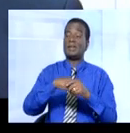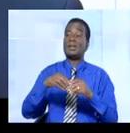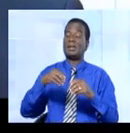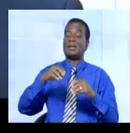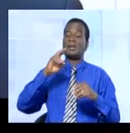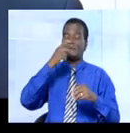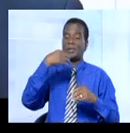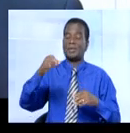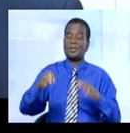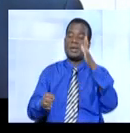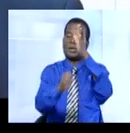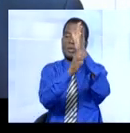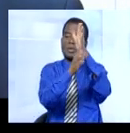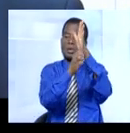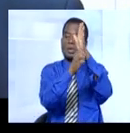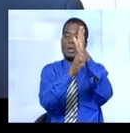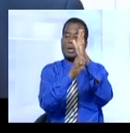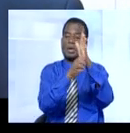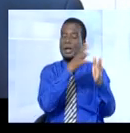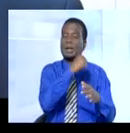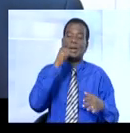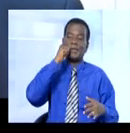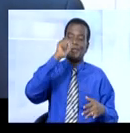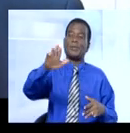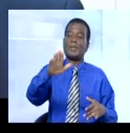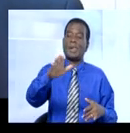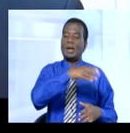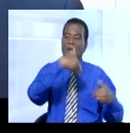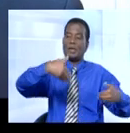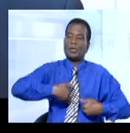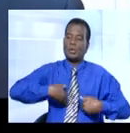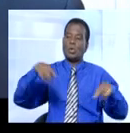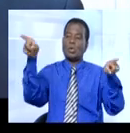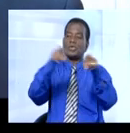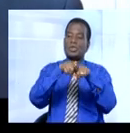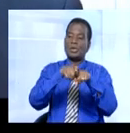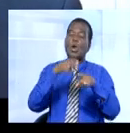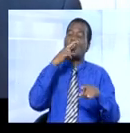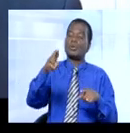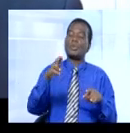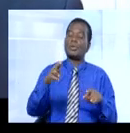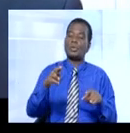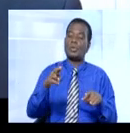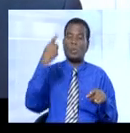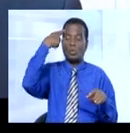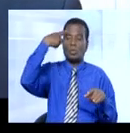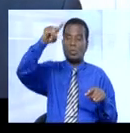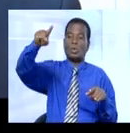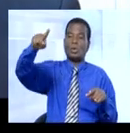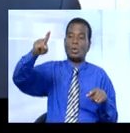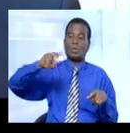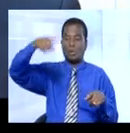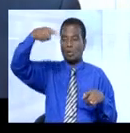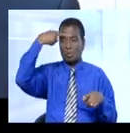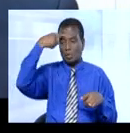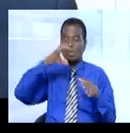économique. Et les femmes et les jeunes sont pour le